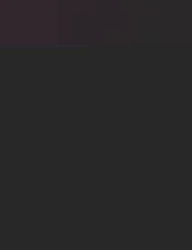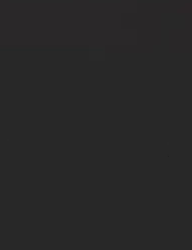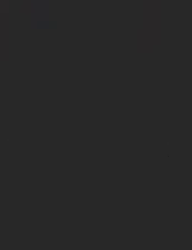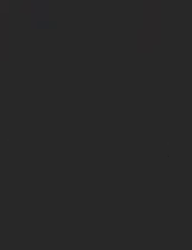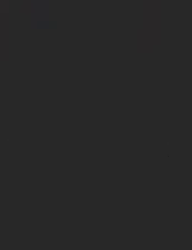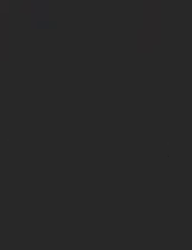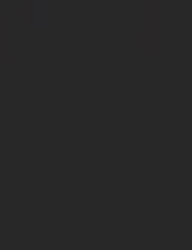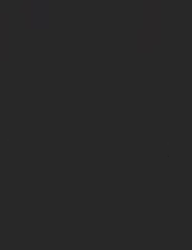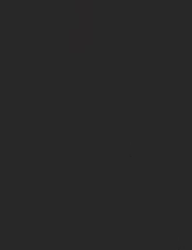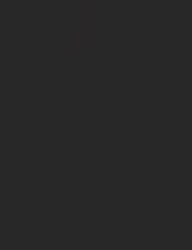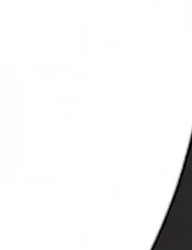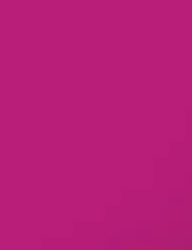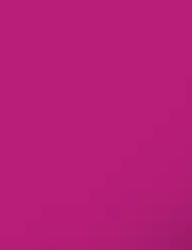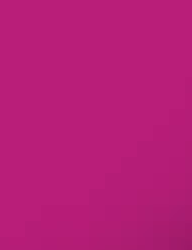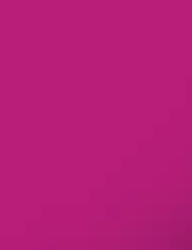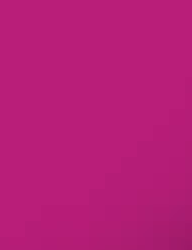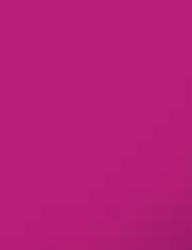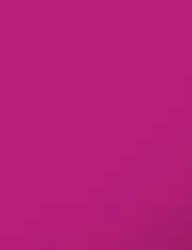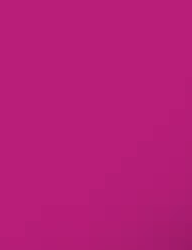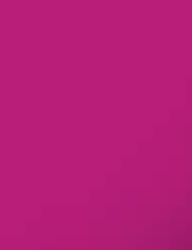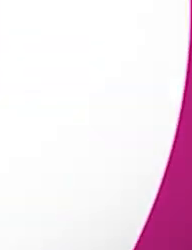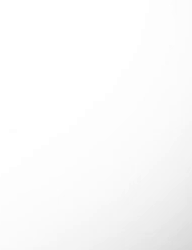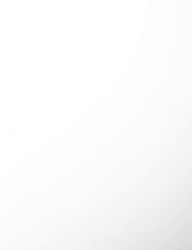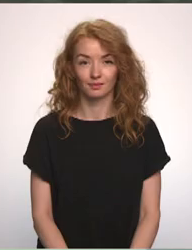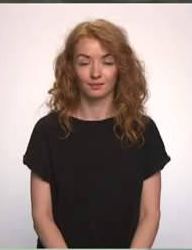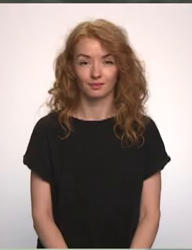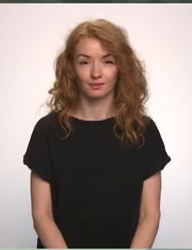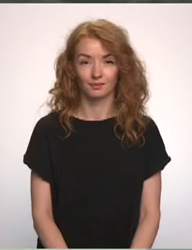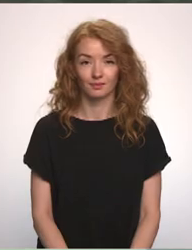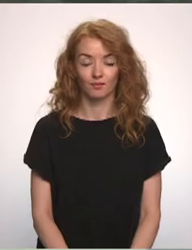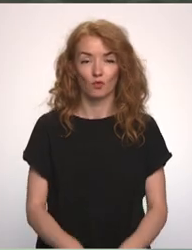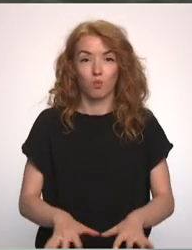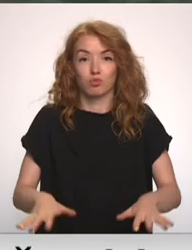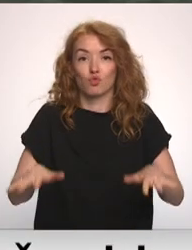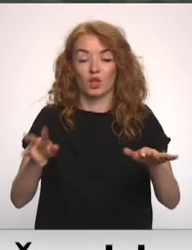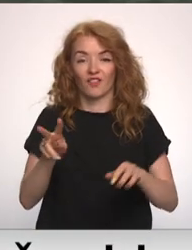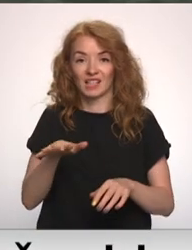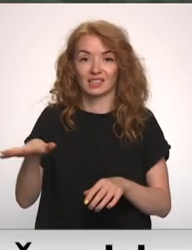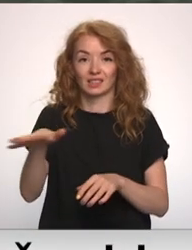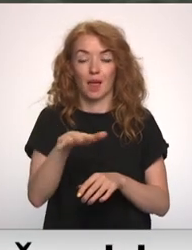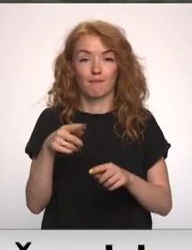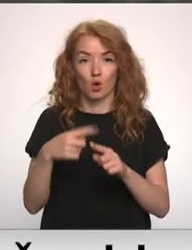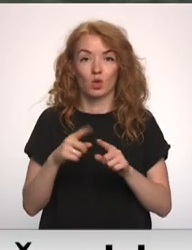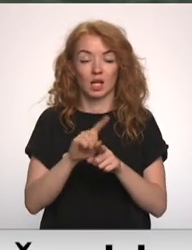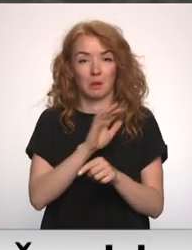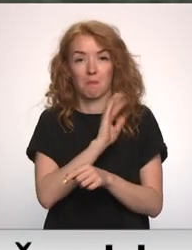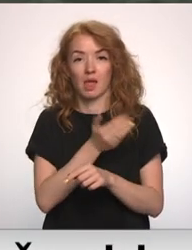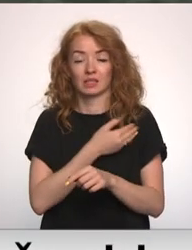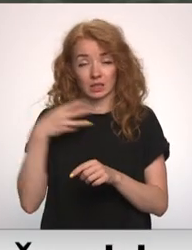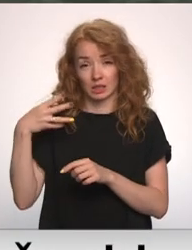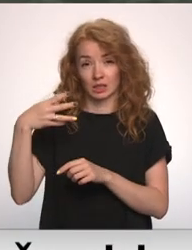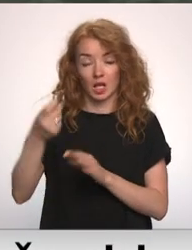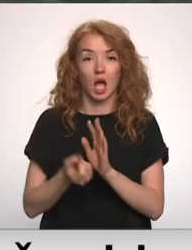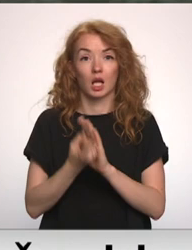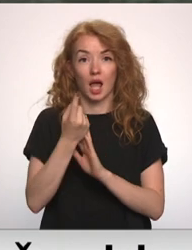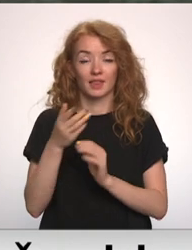Re, visi ēters ir te! Plūdi vidzemē un tiem sekojošā spēcīgā svelme vietām